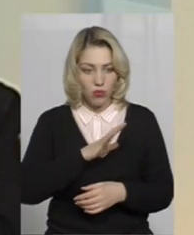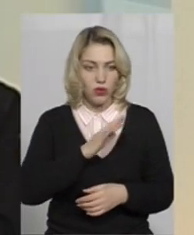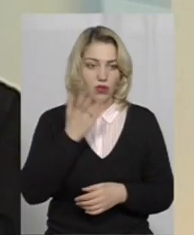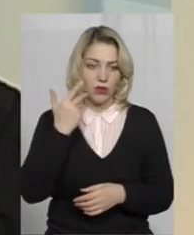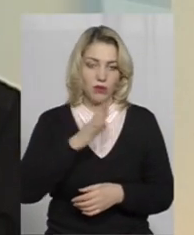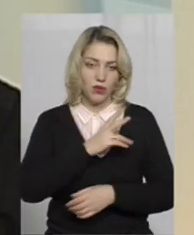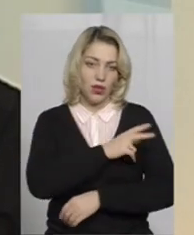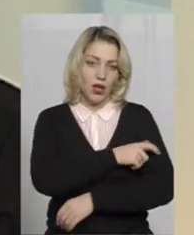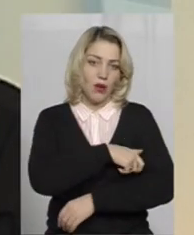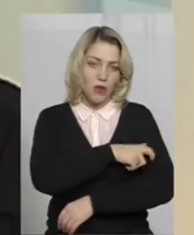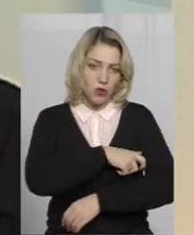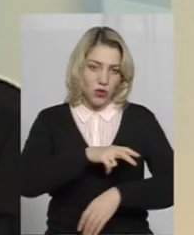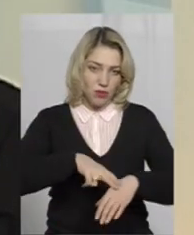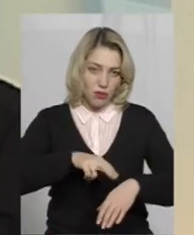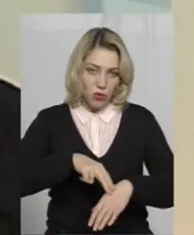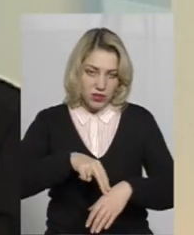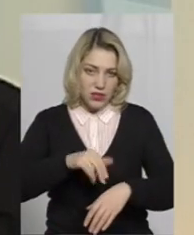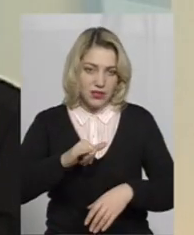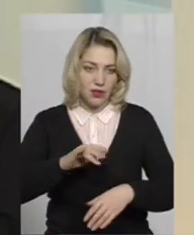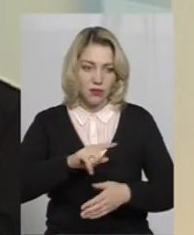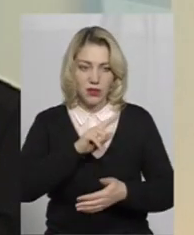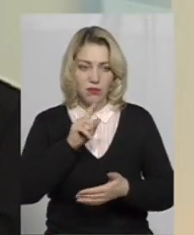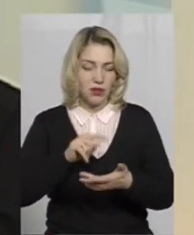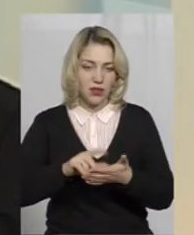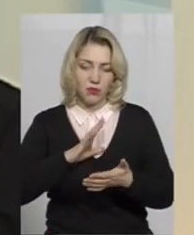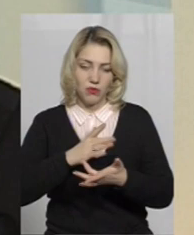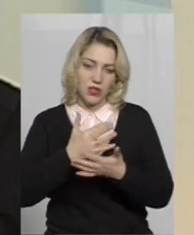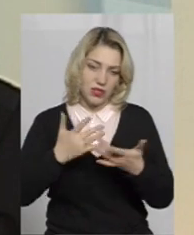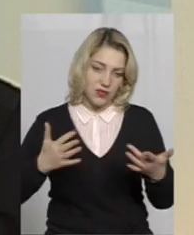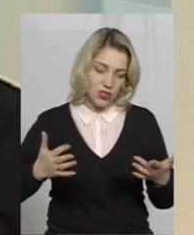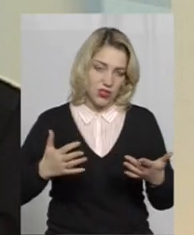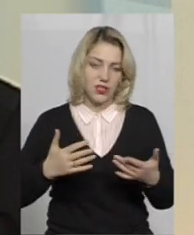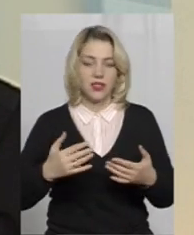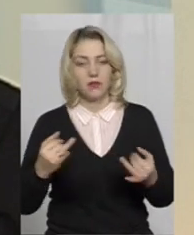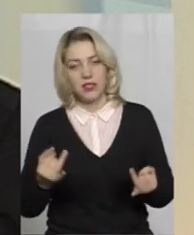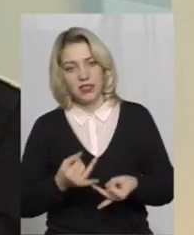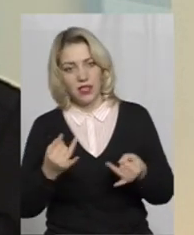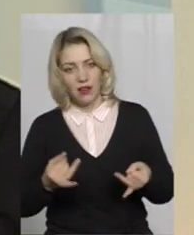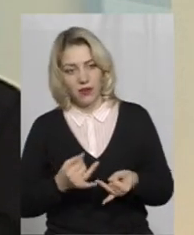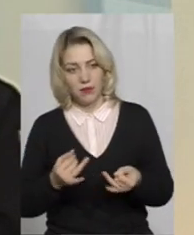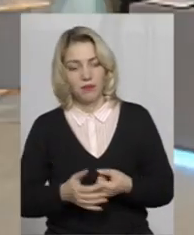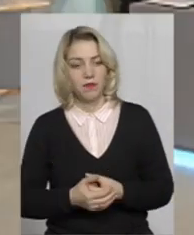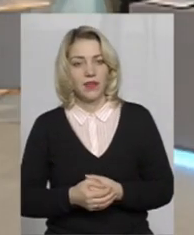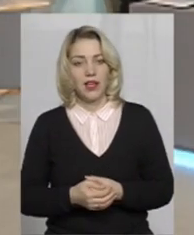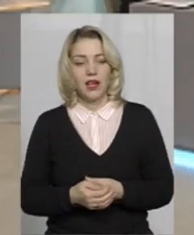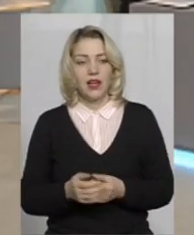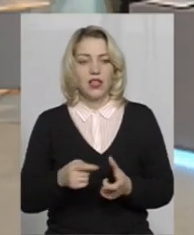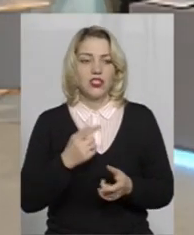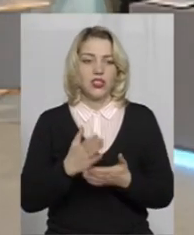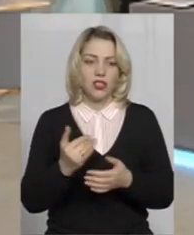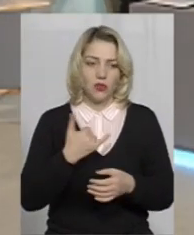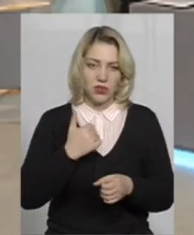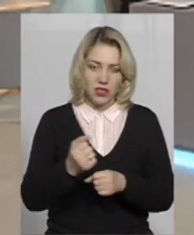патрульними, поліцейськими. Питання бувають надзвичайно цікавими, надзвичайно різними. Чи є в нас зброя,